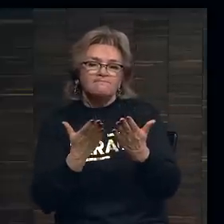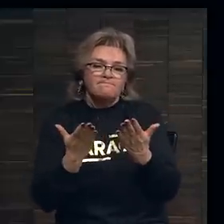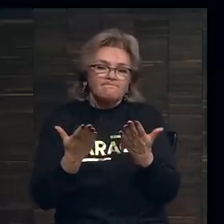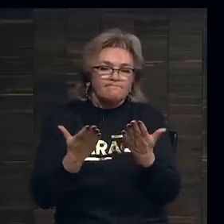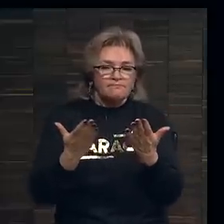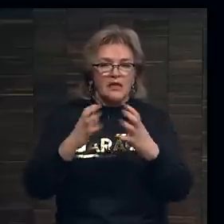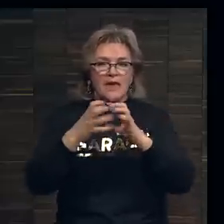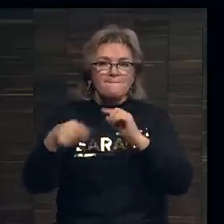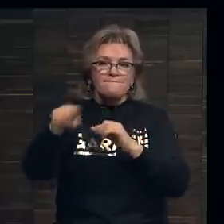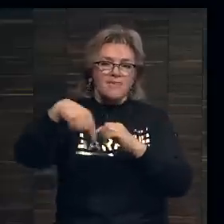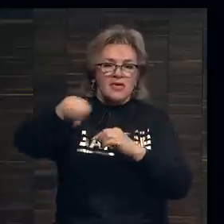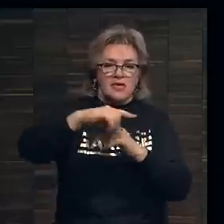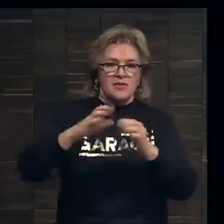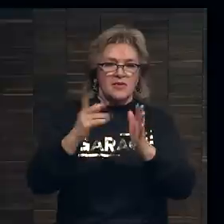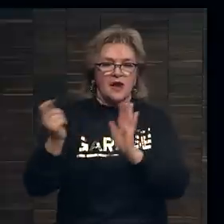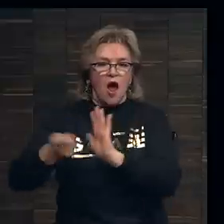мир аукционов